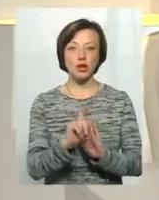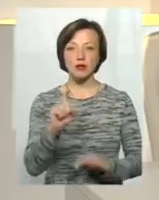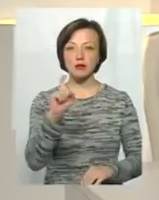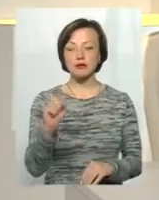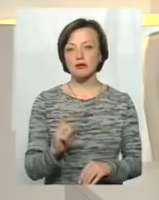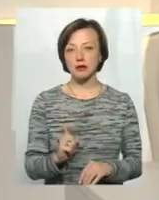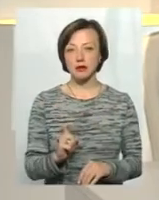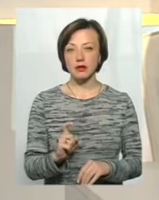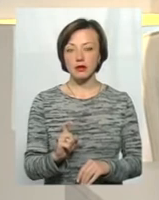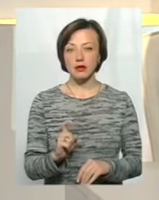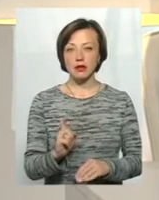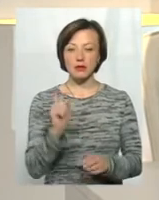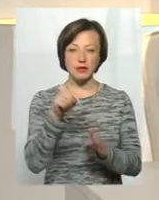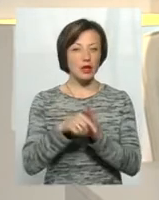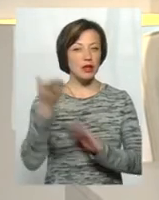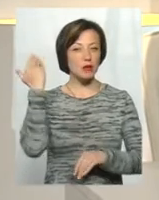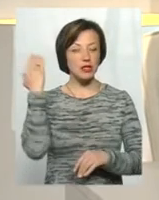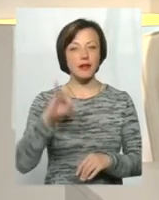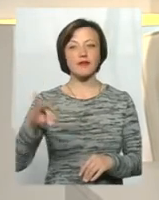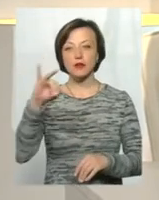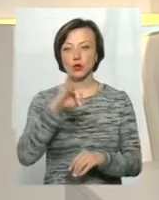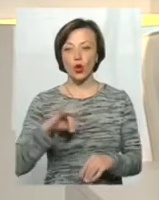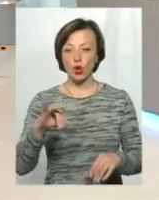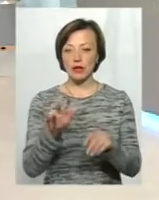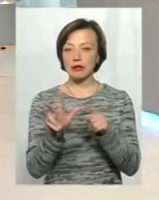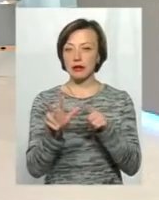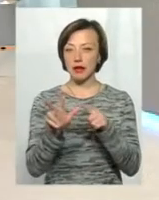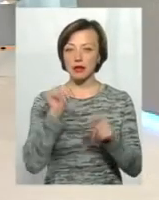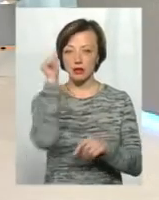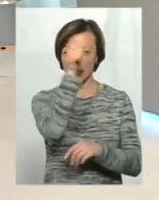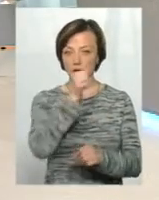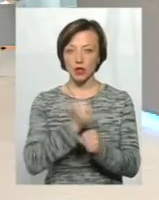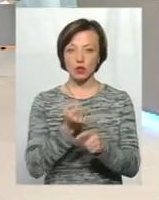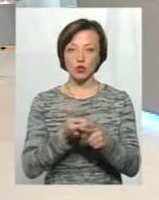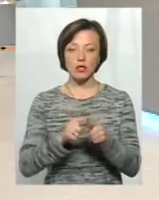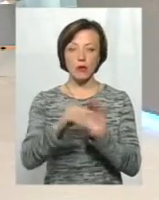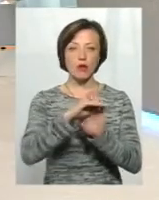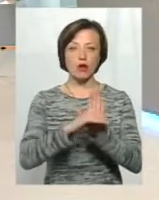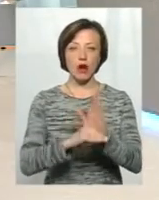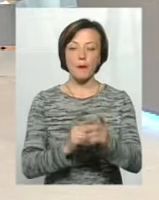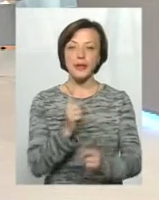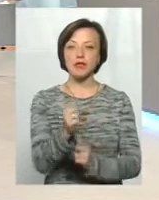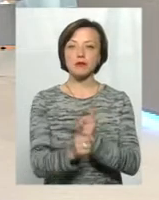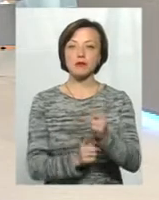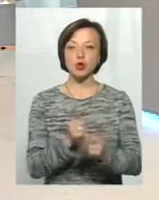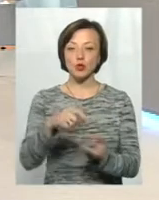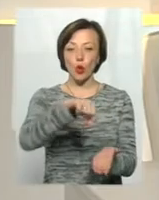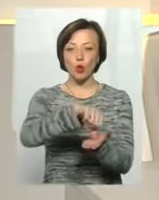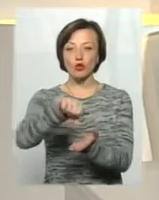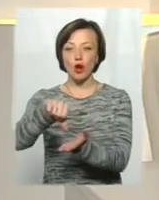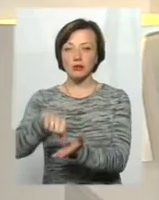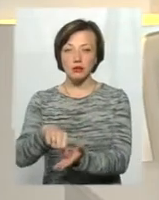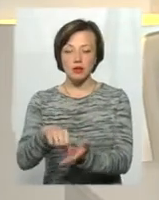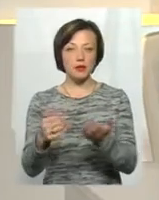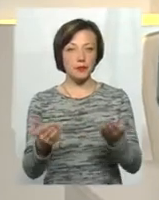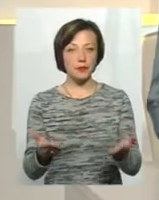так, трошки заглибитися в історію, то в нас вже третій рік, по суті, діє ця програма, змінюються гравці, і